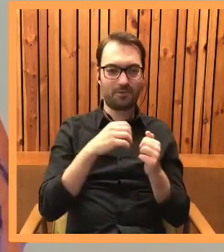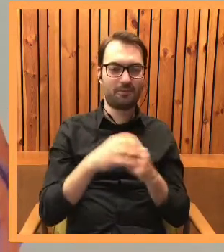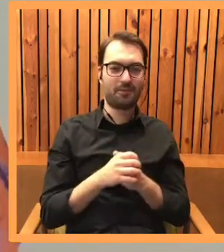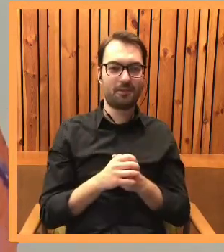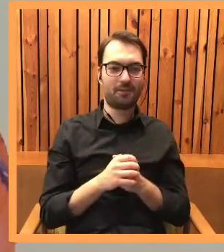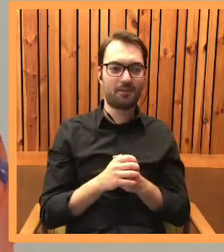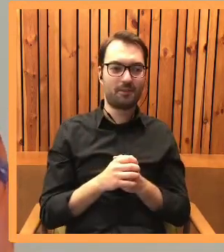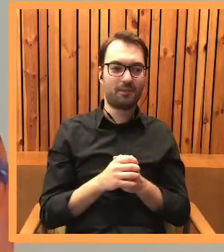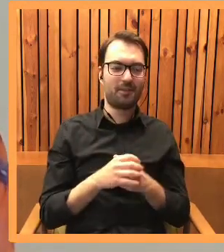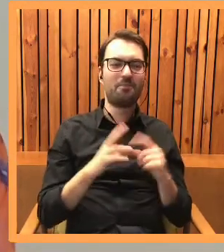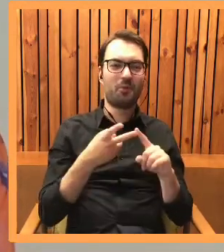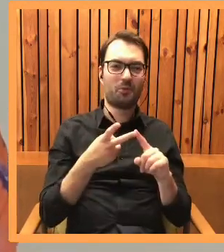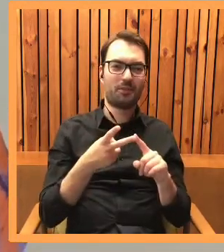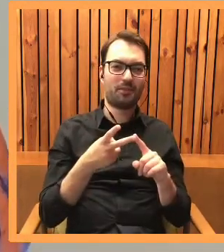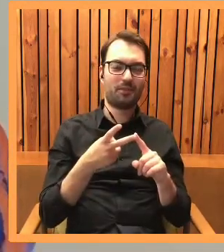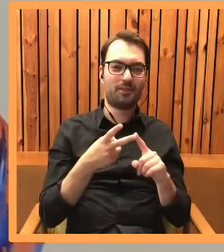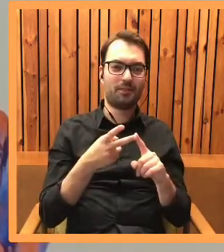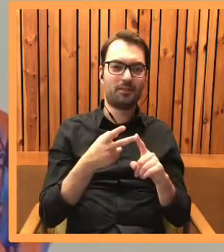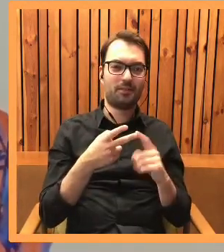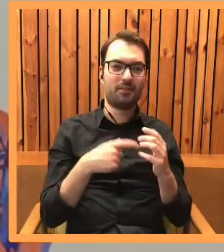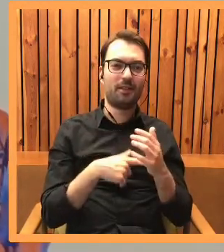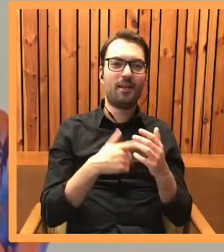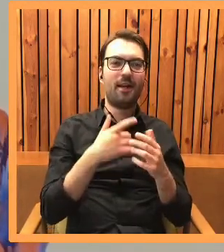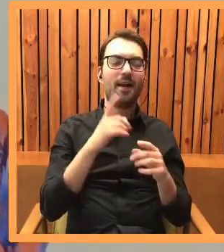Poza tym miałam ochotę gdzieś umieścić broda tego faceta.